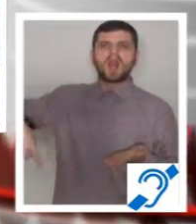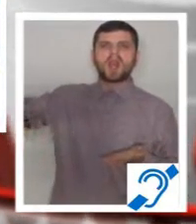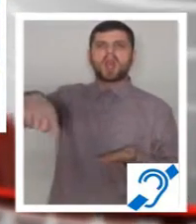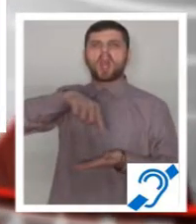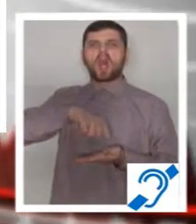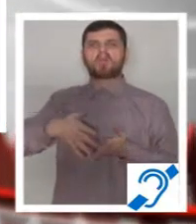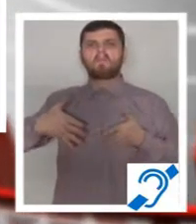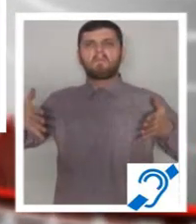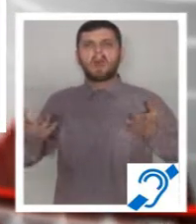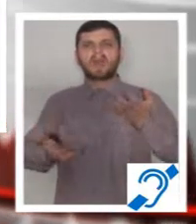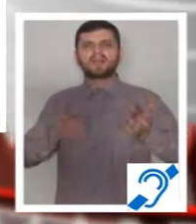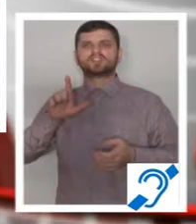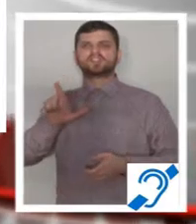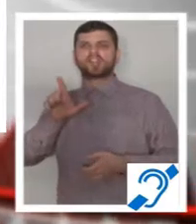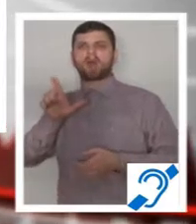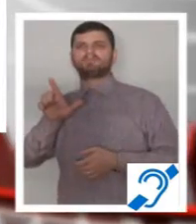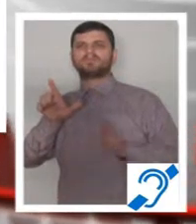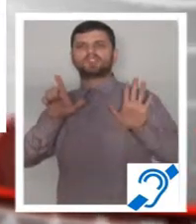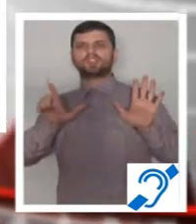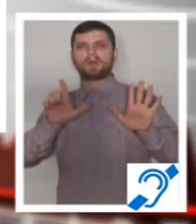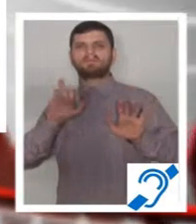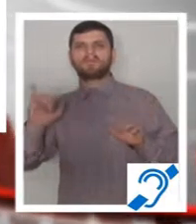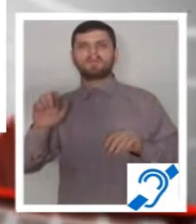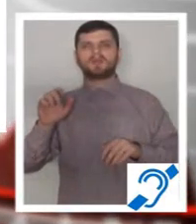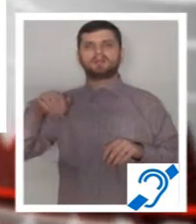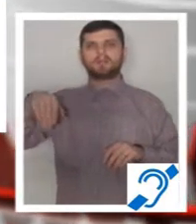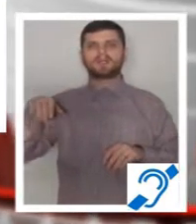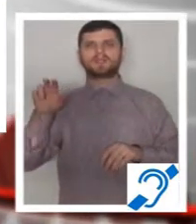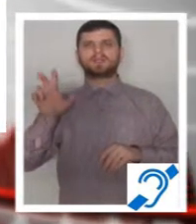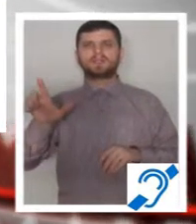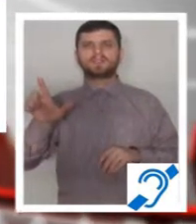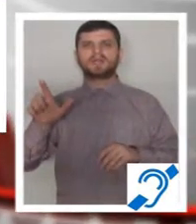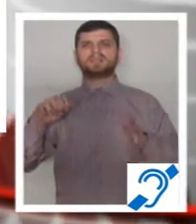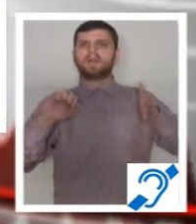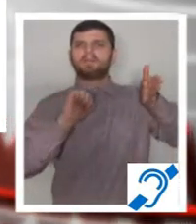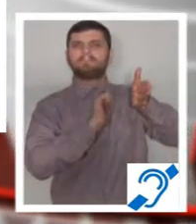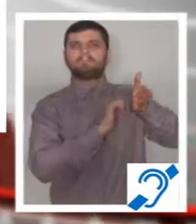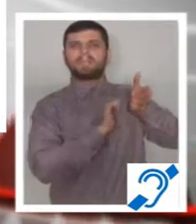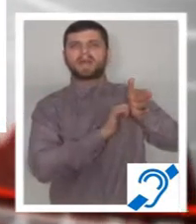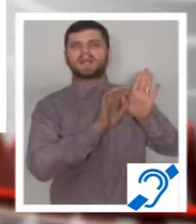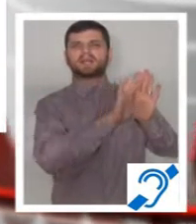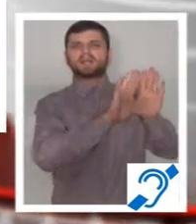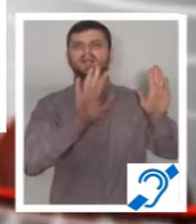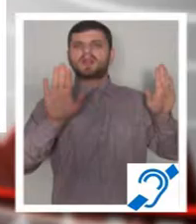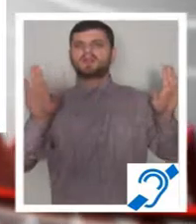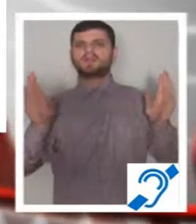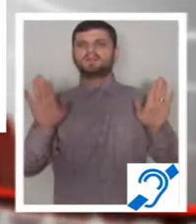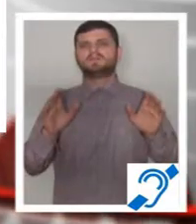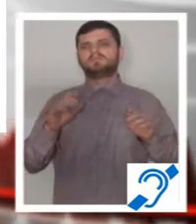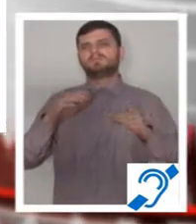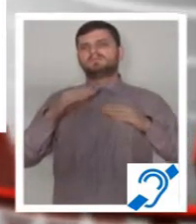pătrați, construită din panouri de tip sandwich. Este o hală ars, partea de